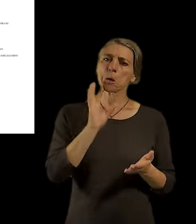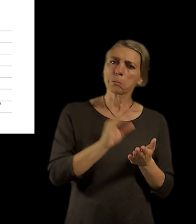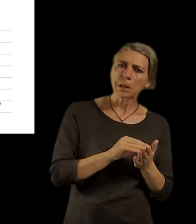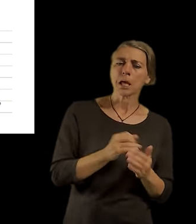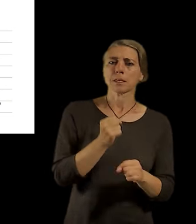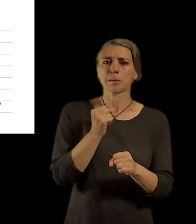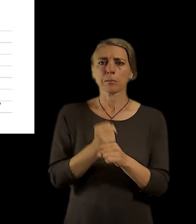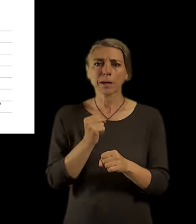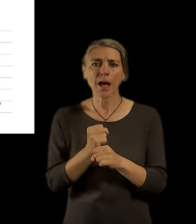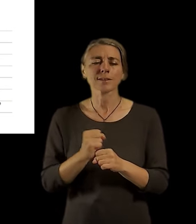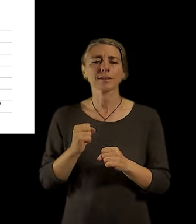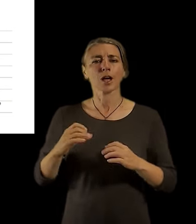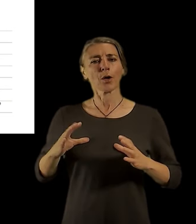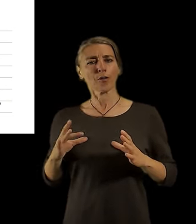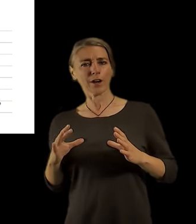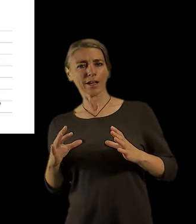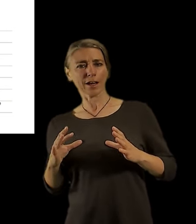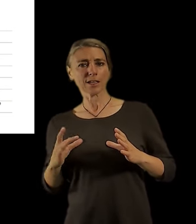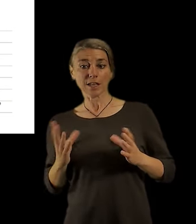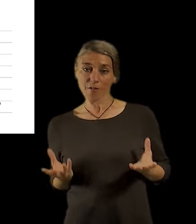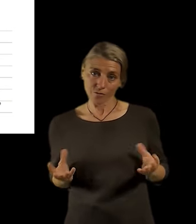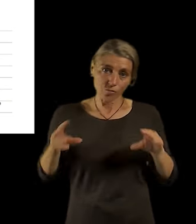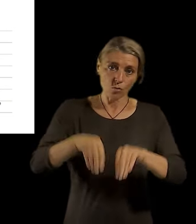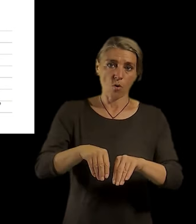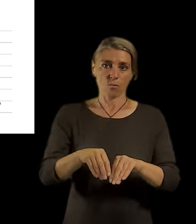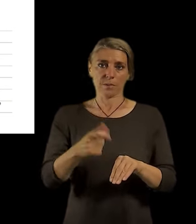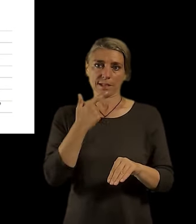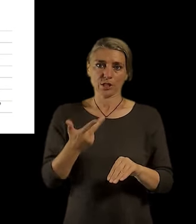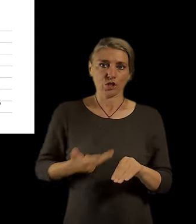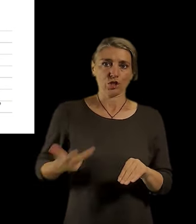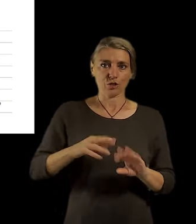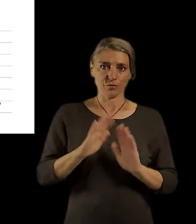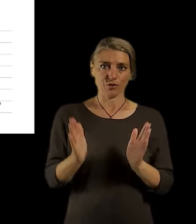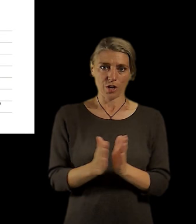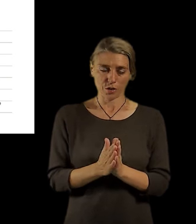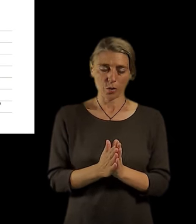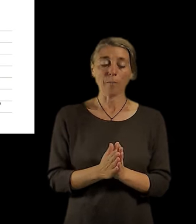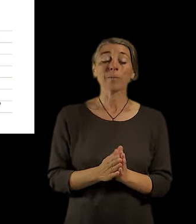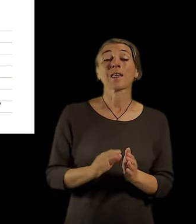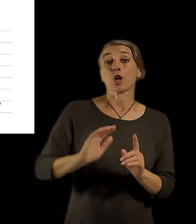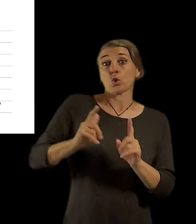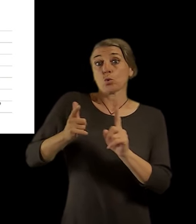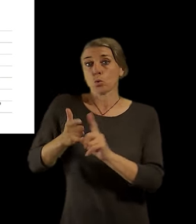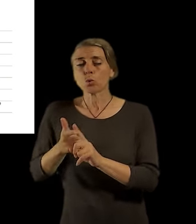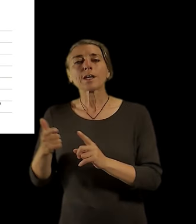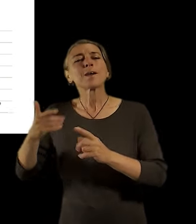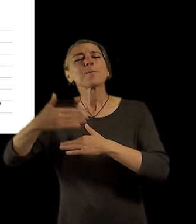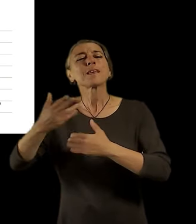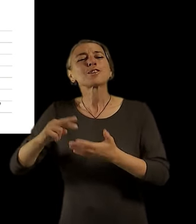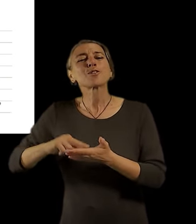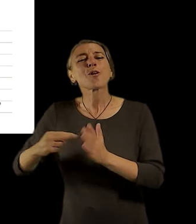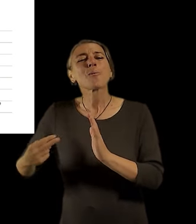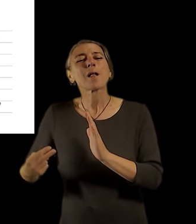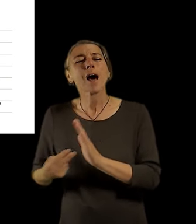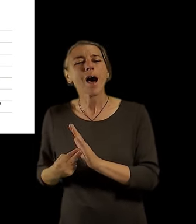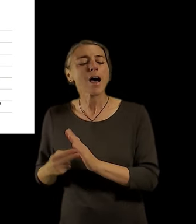A zároveň koncipujeme metropolitní plán, který vlastně si bere to lepší z těch dvou